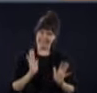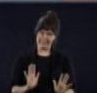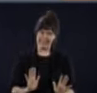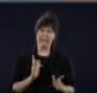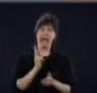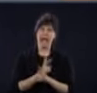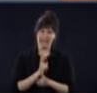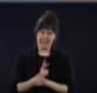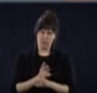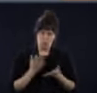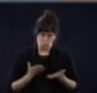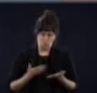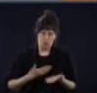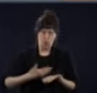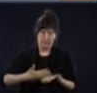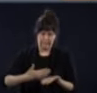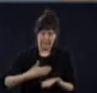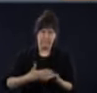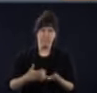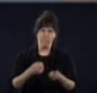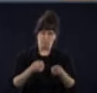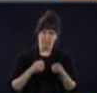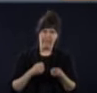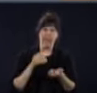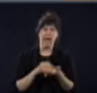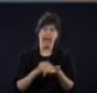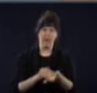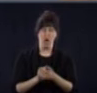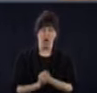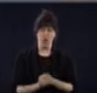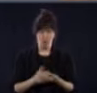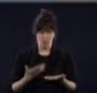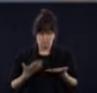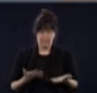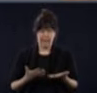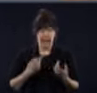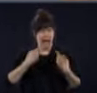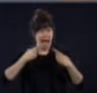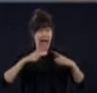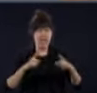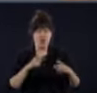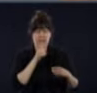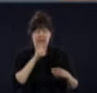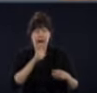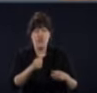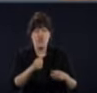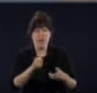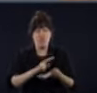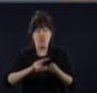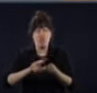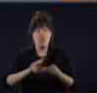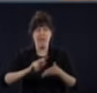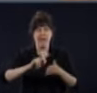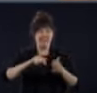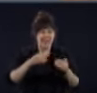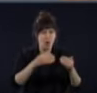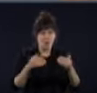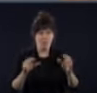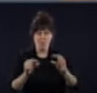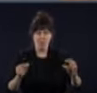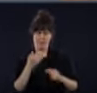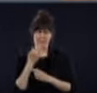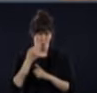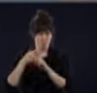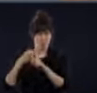'hui, autre ce qu'on annonce cette semaine, qui est déjà un très, très gros pas, Puis, tu il ne pas donner l'impression non plus qu'on veut tout réouvrir et tout repermettre en même temps,